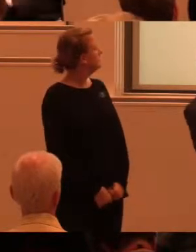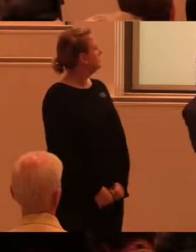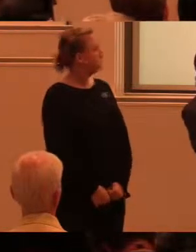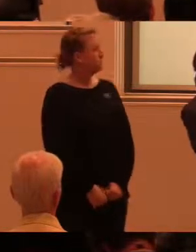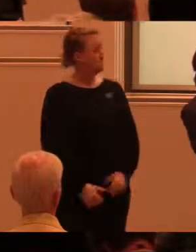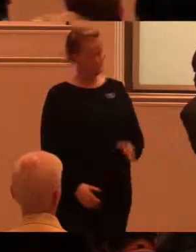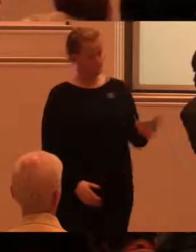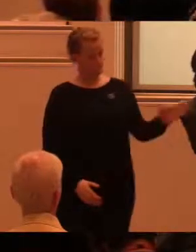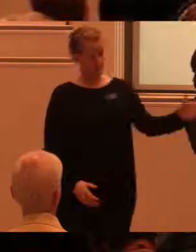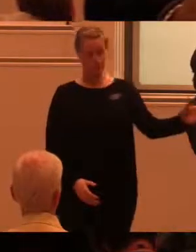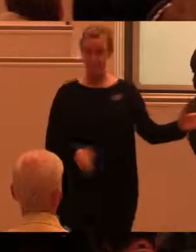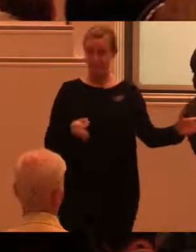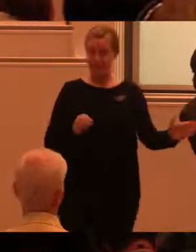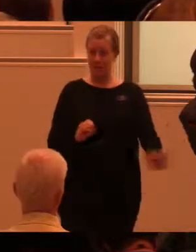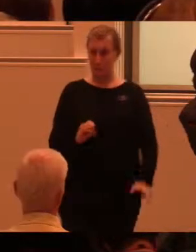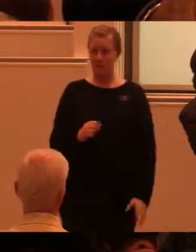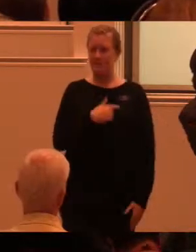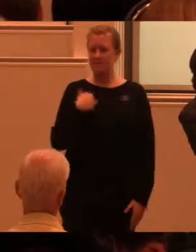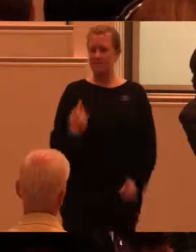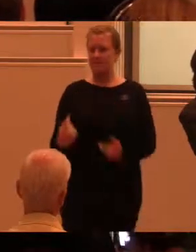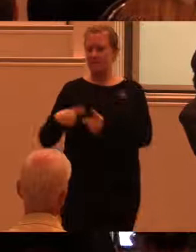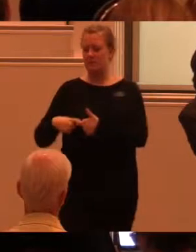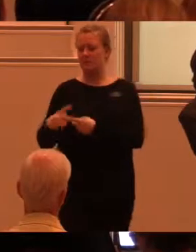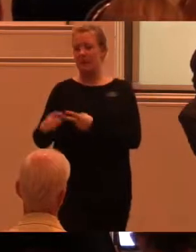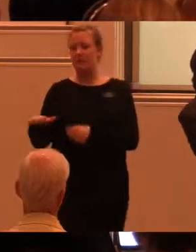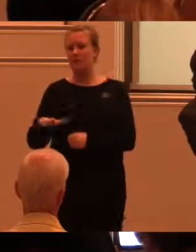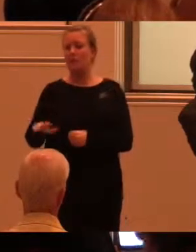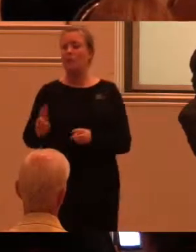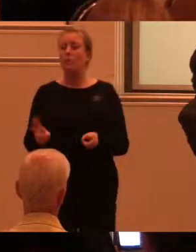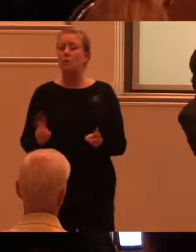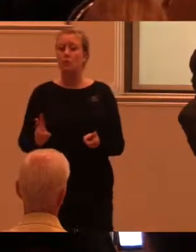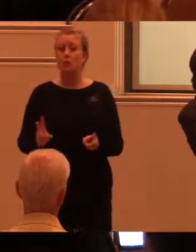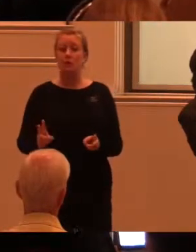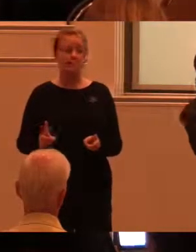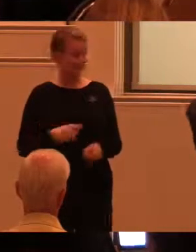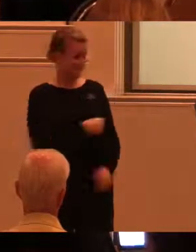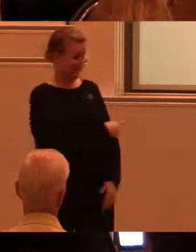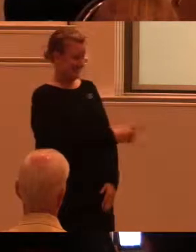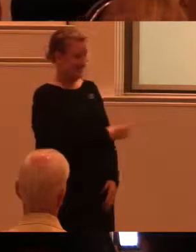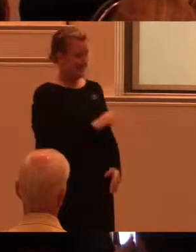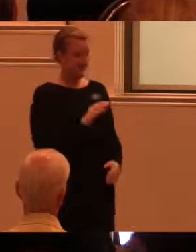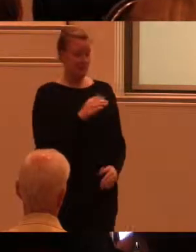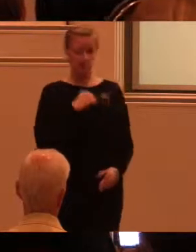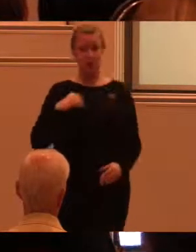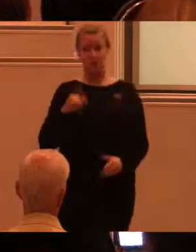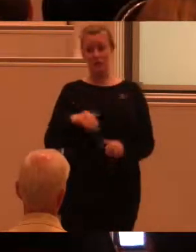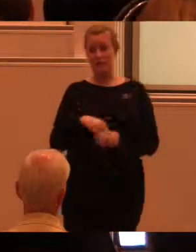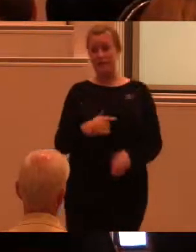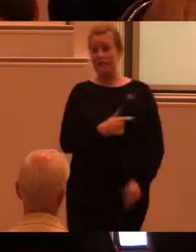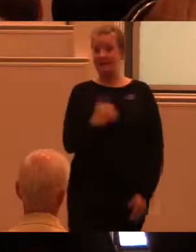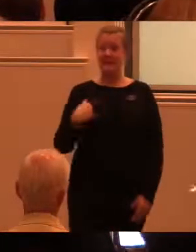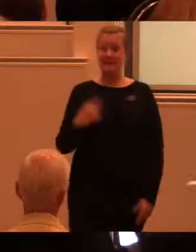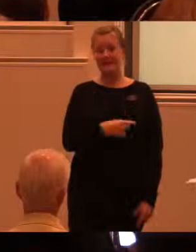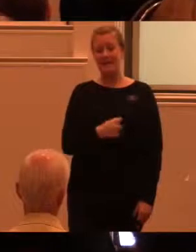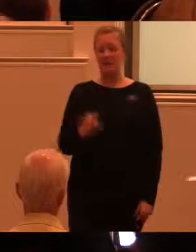Vi tänkte knyta på ytterligare en liten tråd här nu. För ni har ju verkligen på myndigheter för delaktighet blivit serverade. En riktig räkmacka tycker jag.